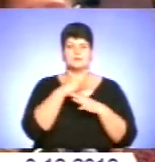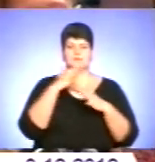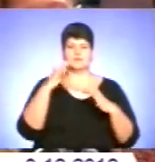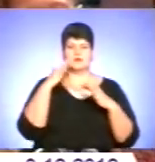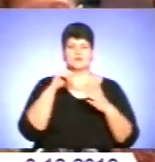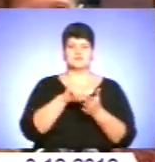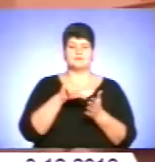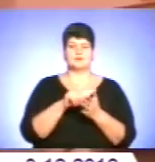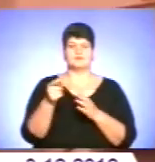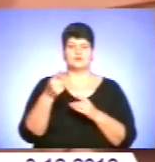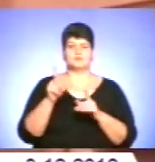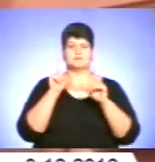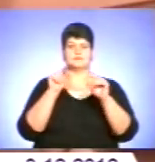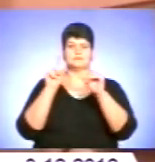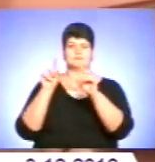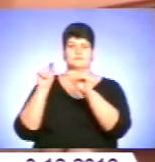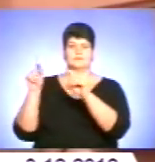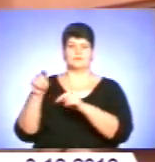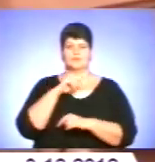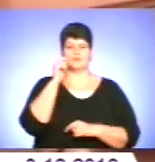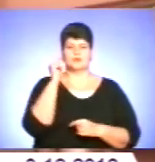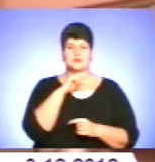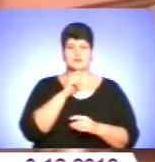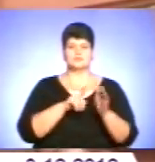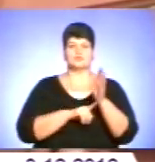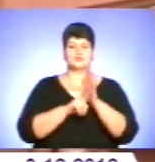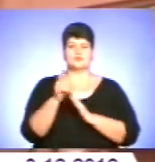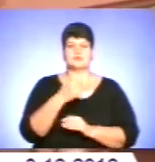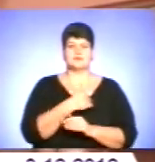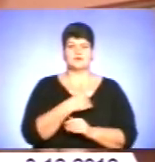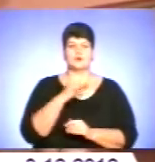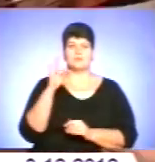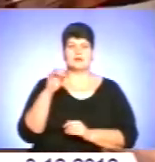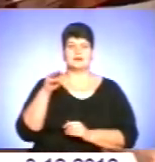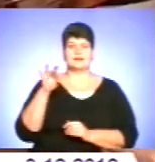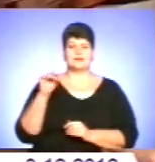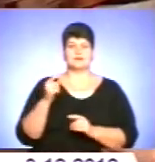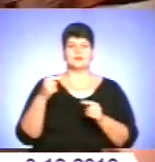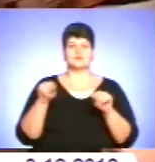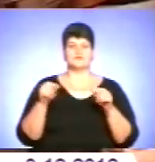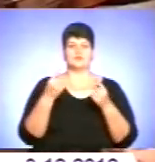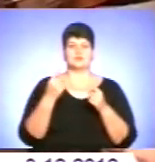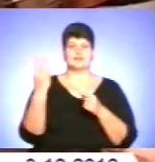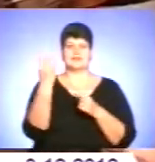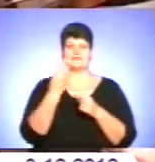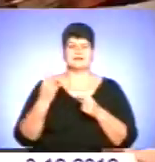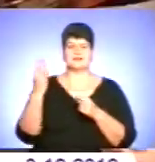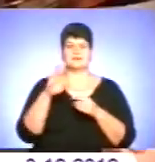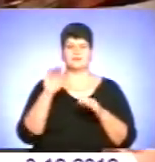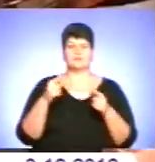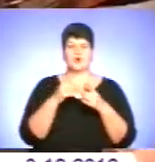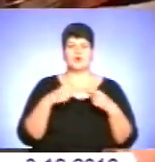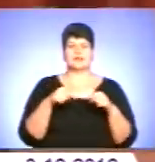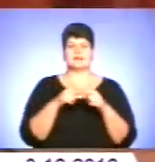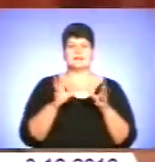Тернополі та їздили гастролювати Україною. Спочатку з ініціативи Романа Теленка створений квартет. З угодом брати організувалися майне